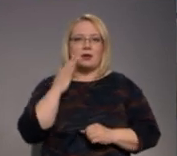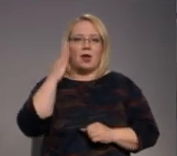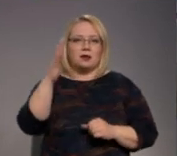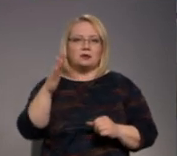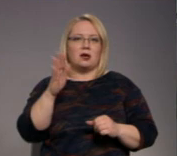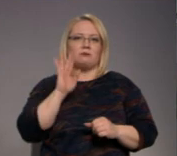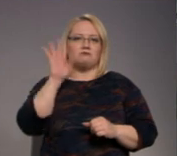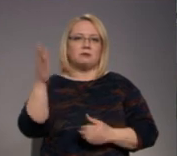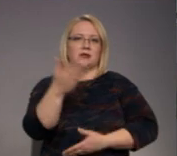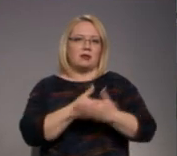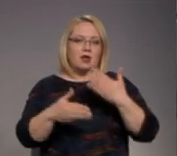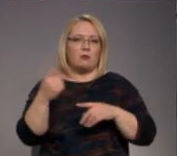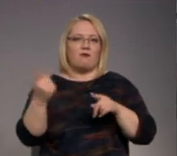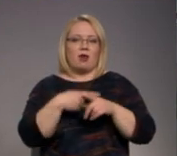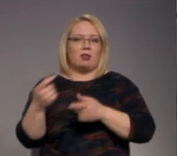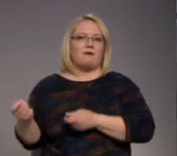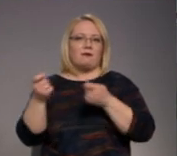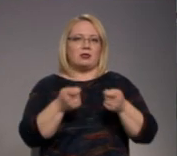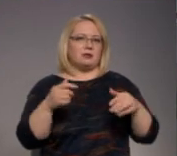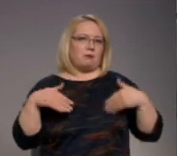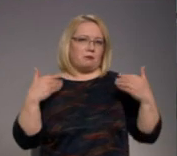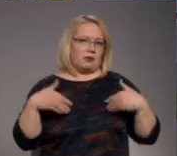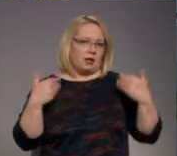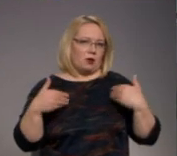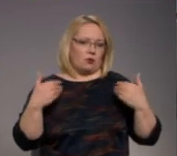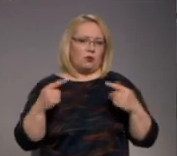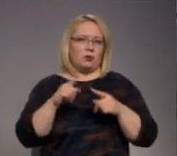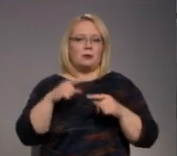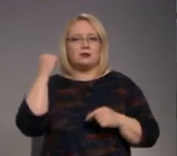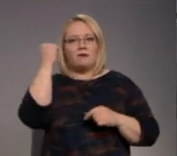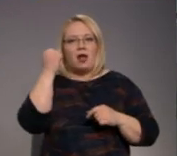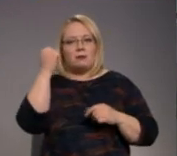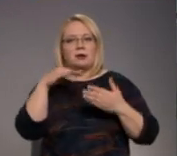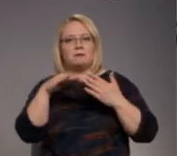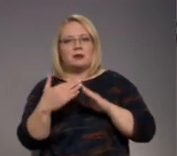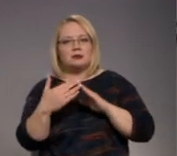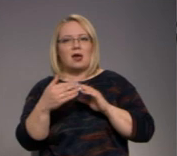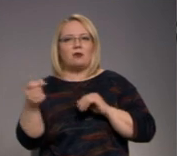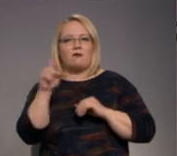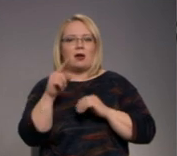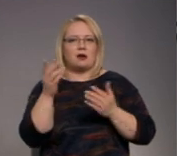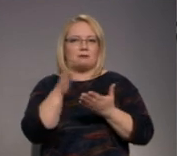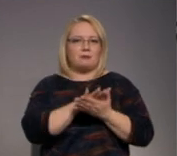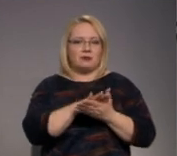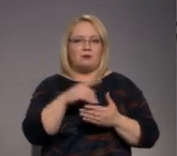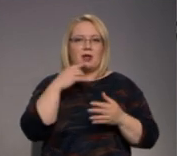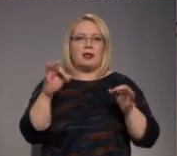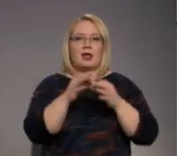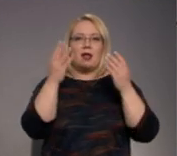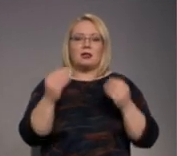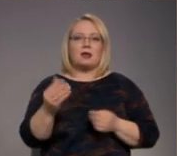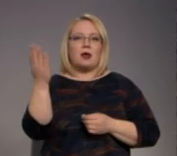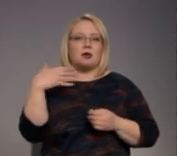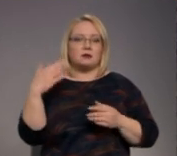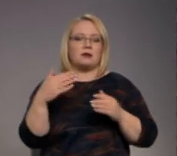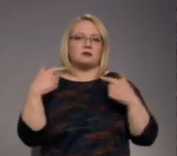nākvās atdarbību, vēl vedīsim ar prieku, iepazīšu Valmieras pilsētu vairāk tuvāk. Šogad iedzīvotāja lieldienas aicināja